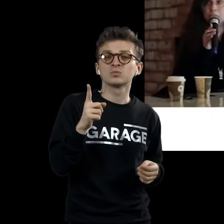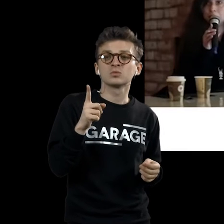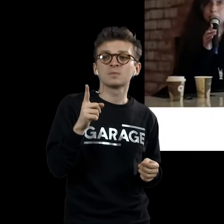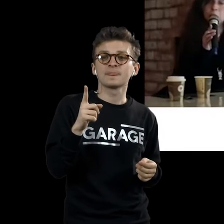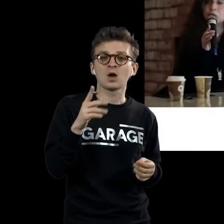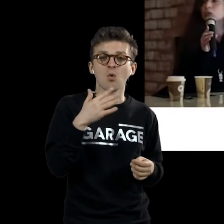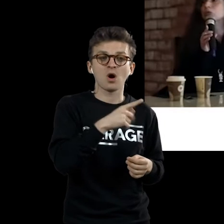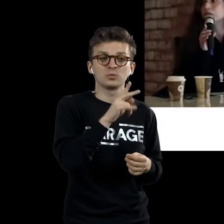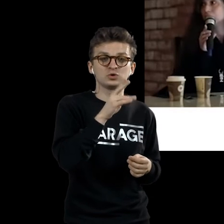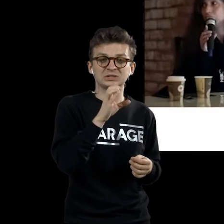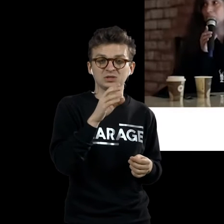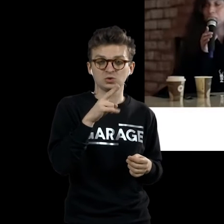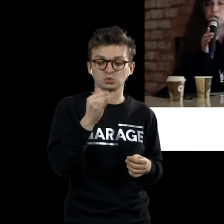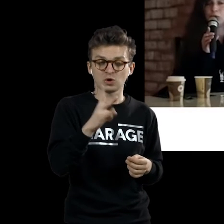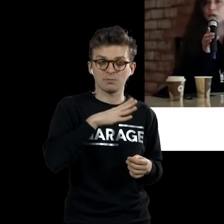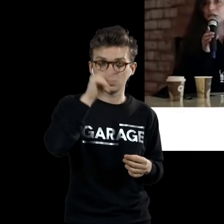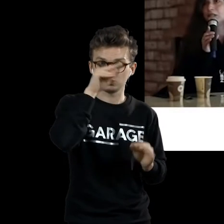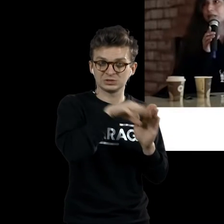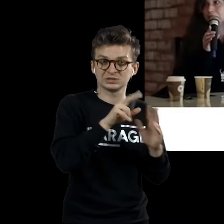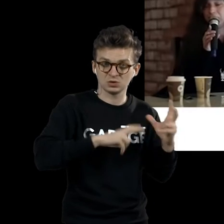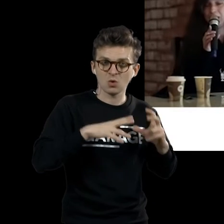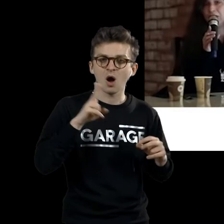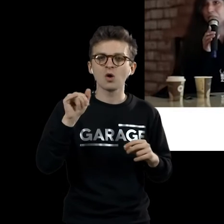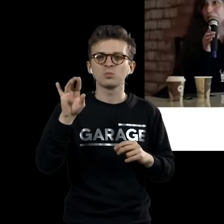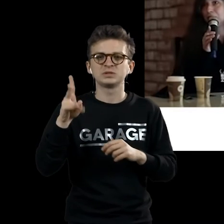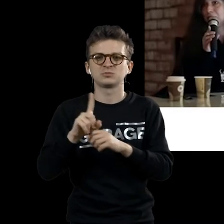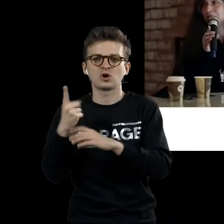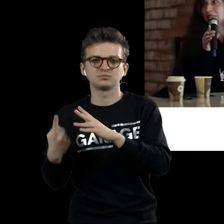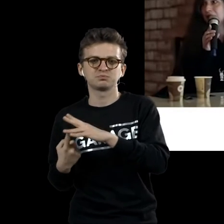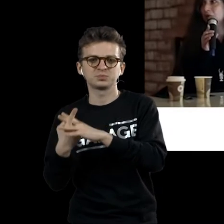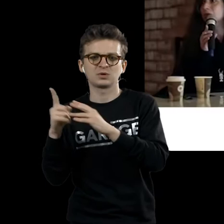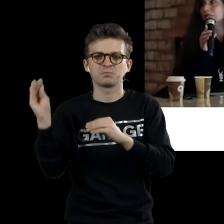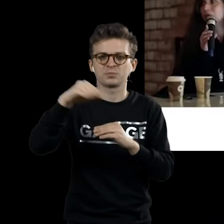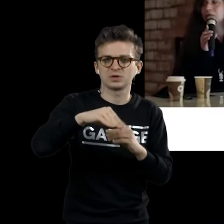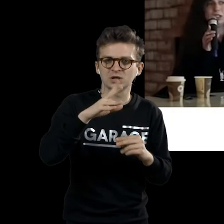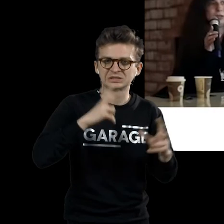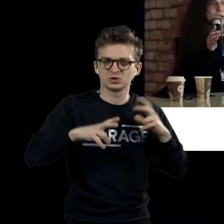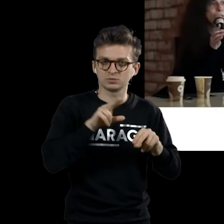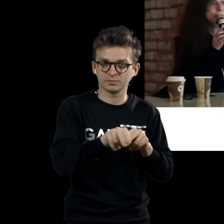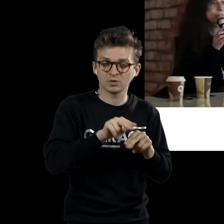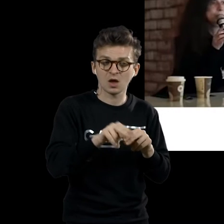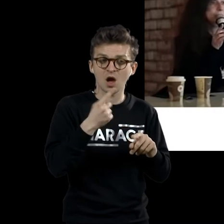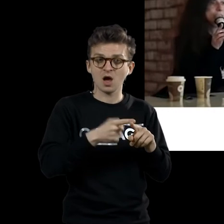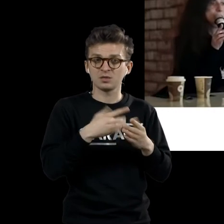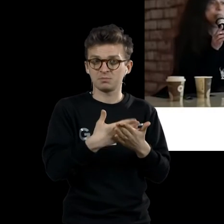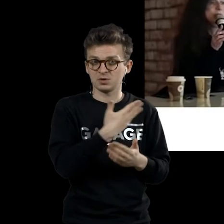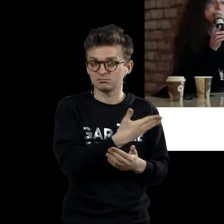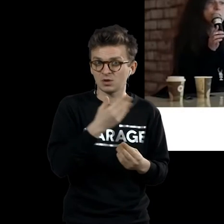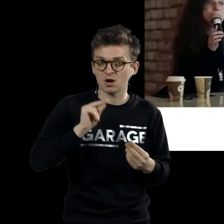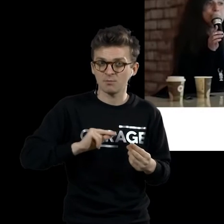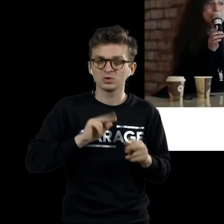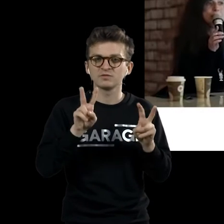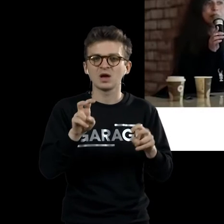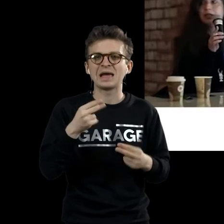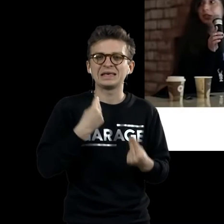-другому, поскольку он учился, потому что кубизм уже тогда входил в свою фазу нового академического искусства, вот эта работа